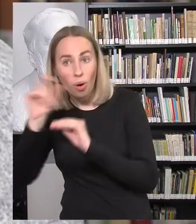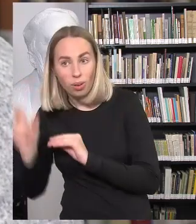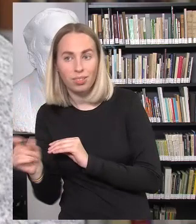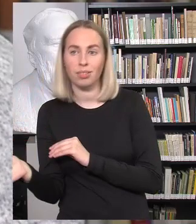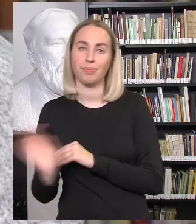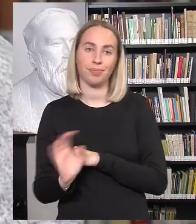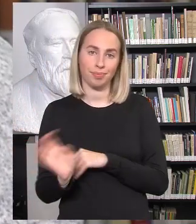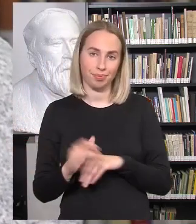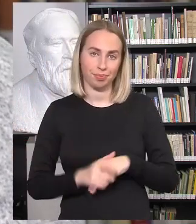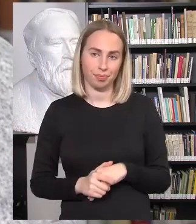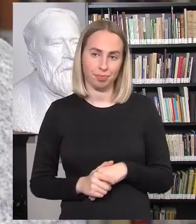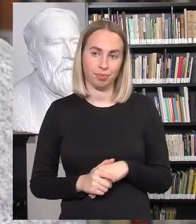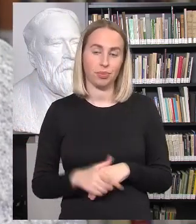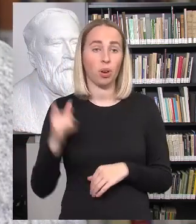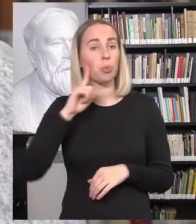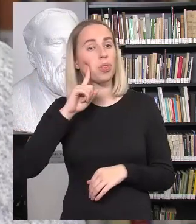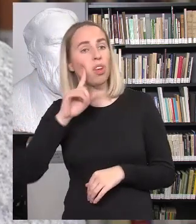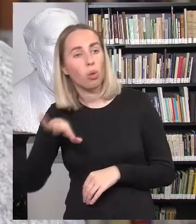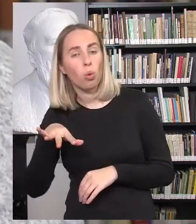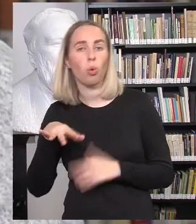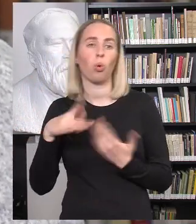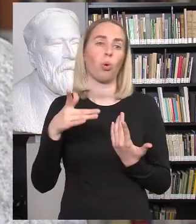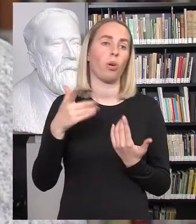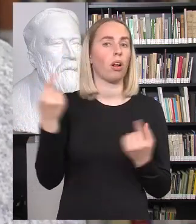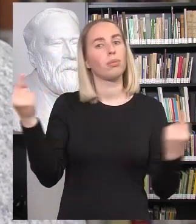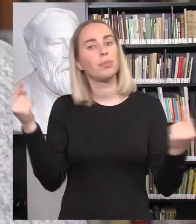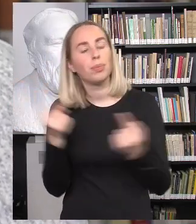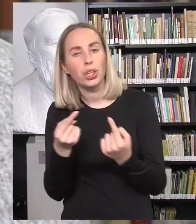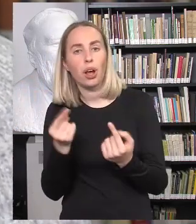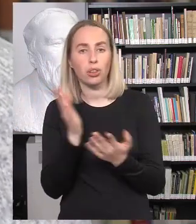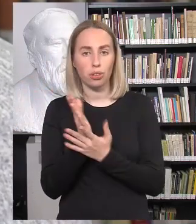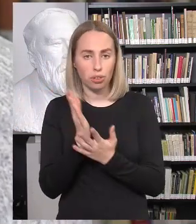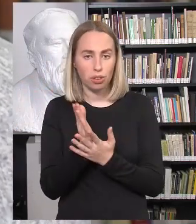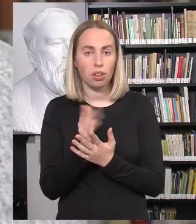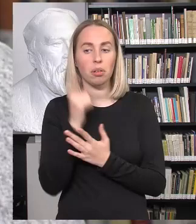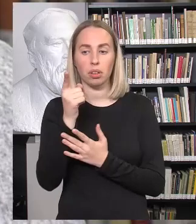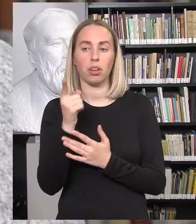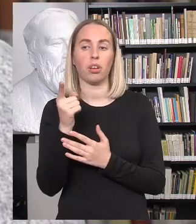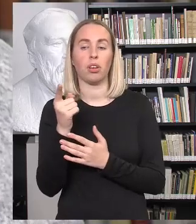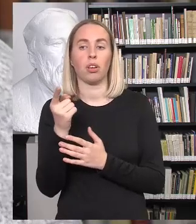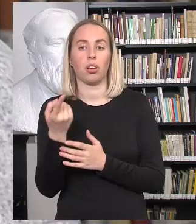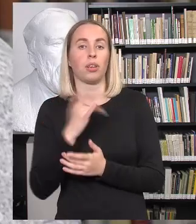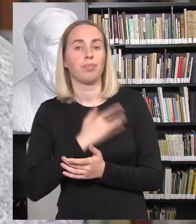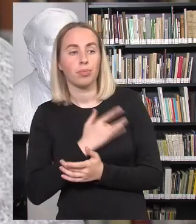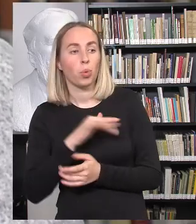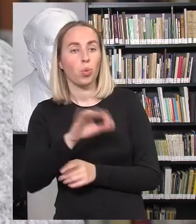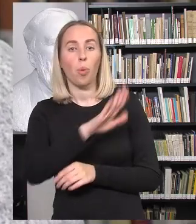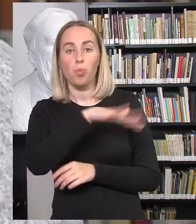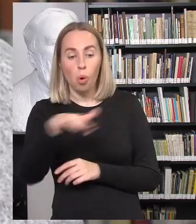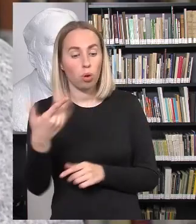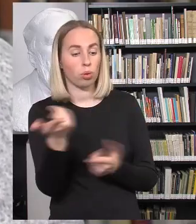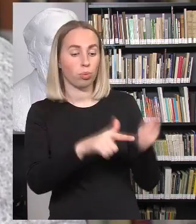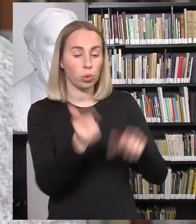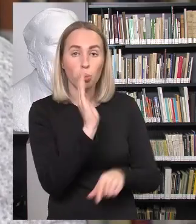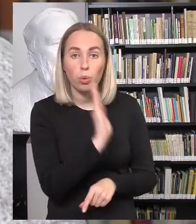kad nenori, tarkim, ar yra nusiteikę priešiškai, bet jie nerimaudė dėl mokinių, kad jie gali patirti dar desis patyčias, kad